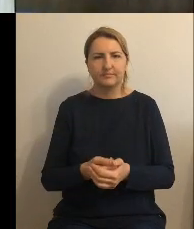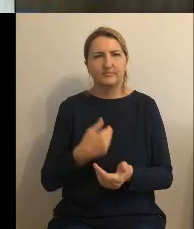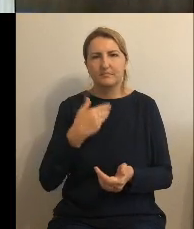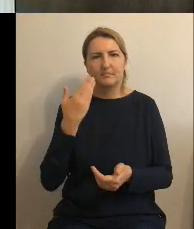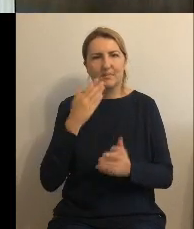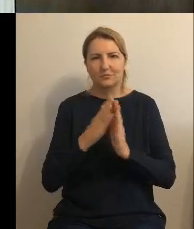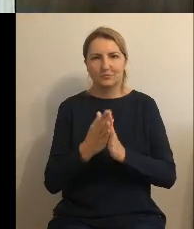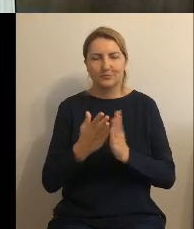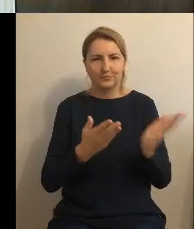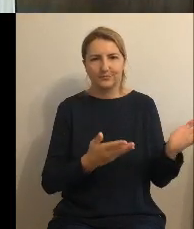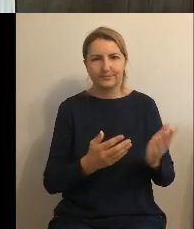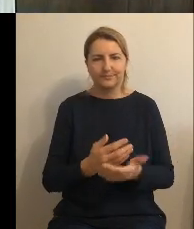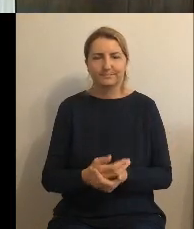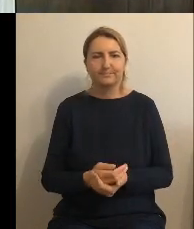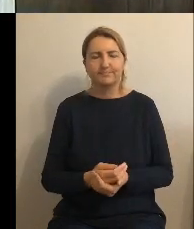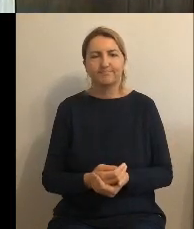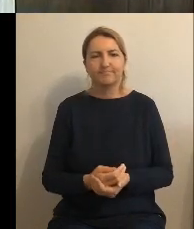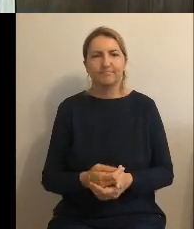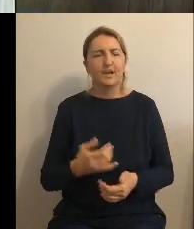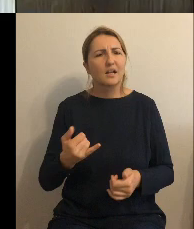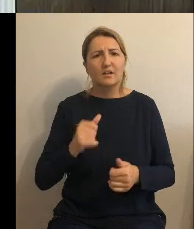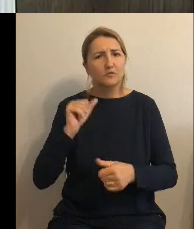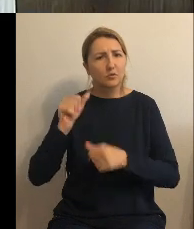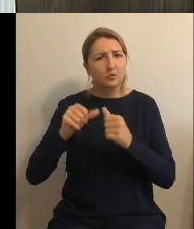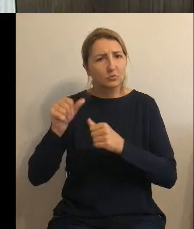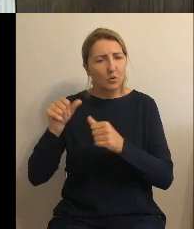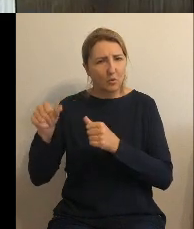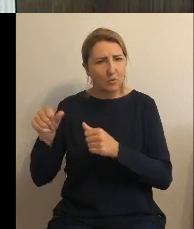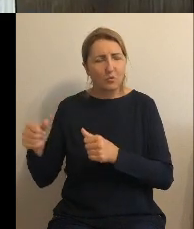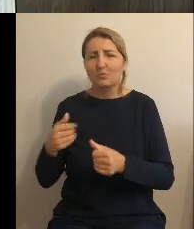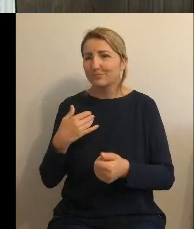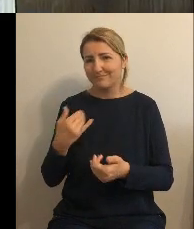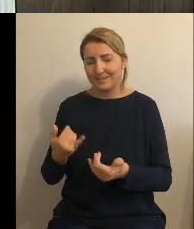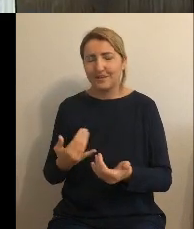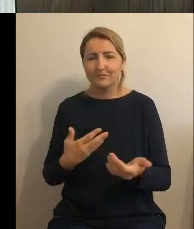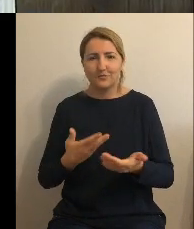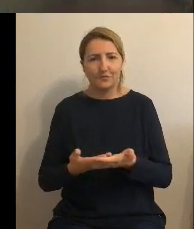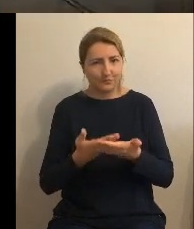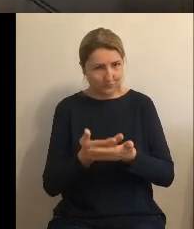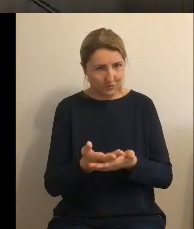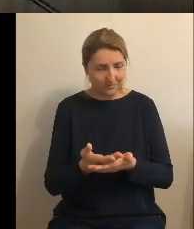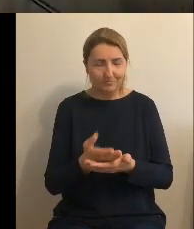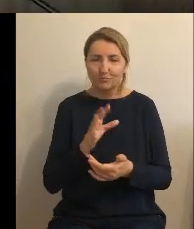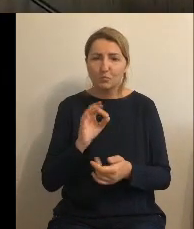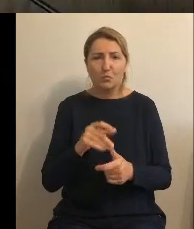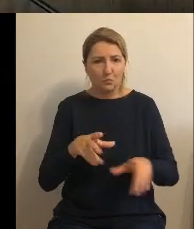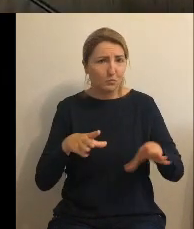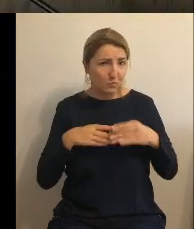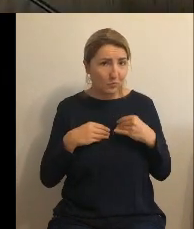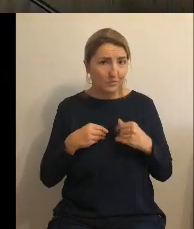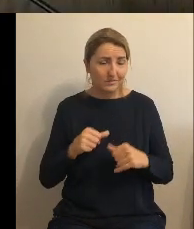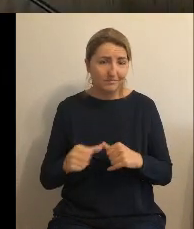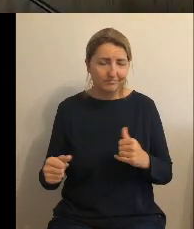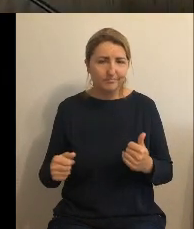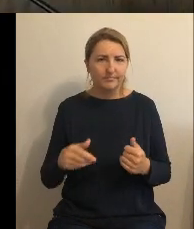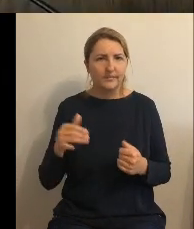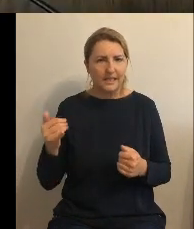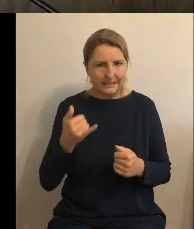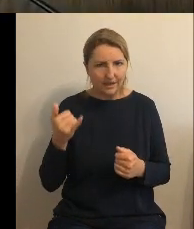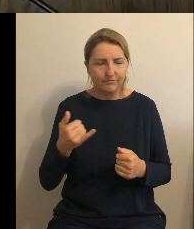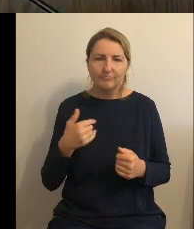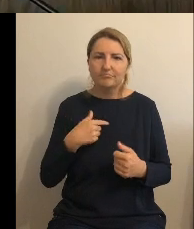Jak co roku składamy wniosek, bo jest taka możliwość, ubiegamy się o środki z rezerwy